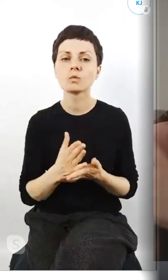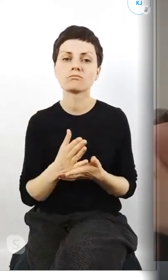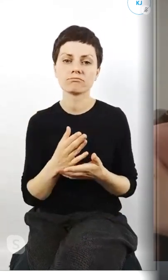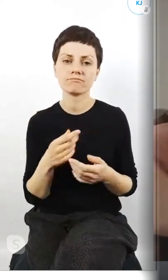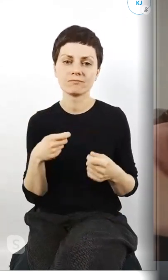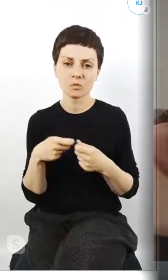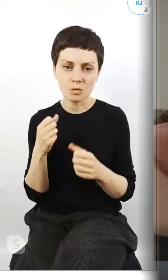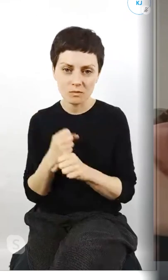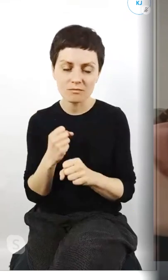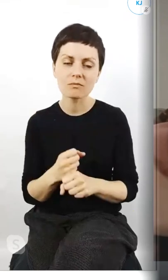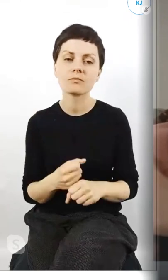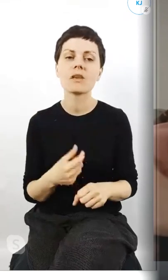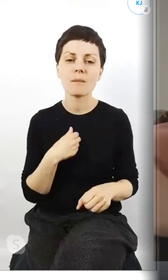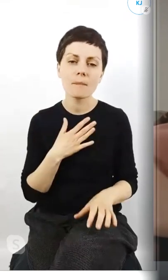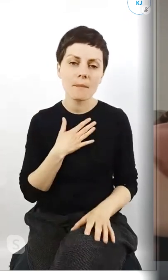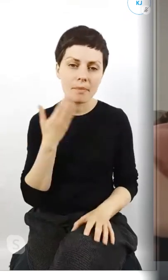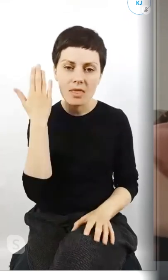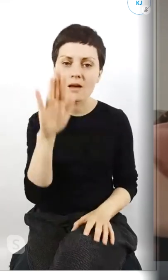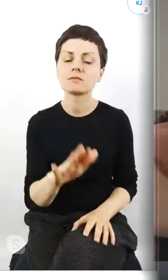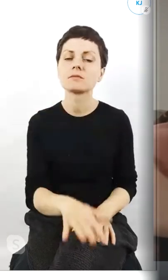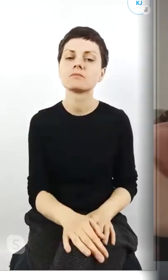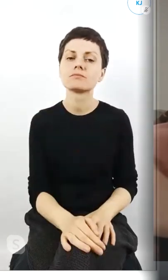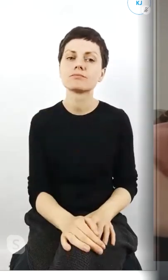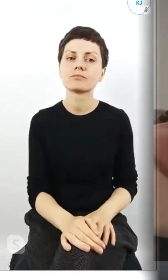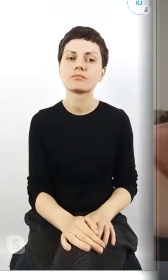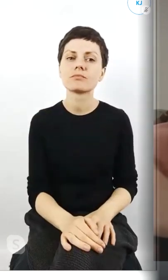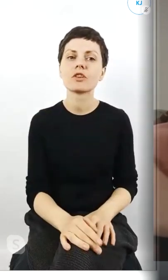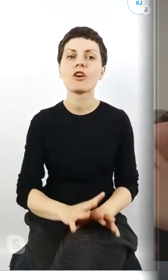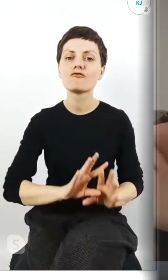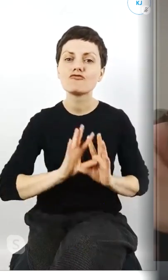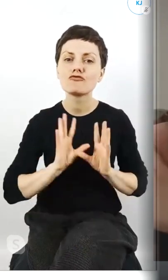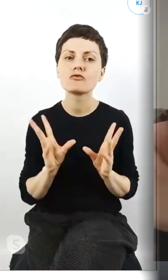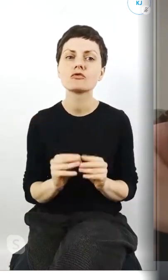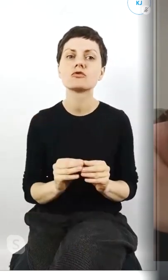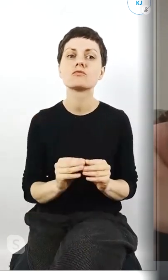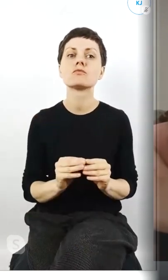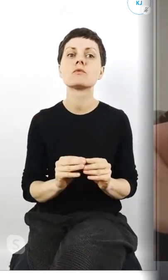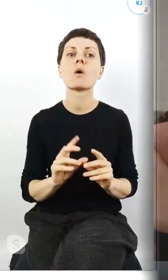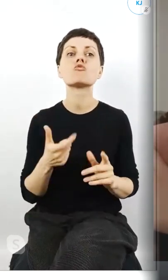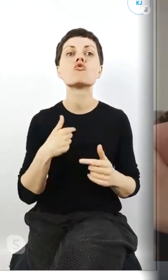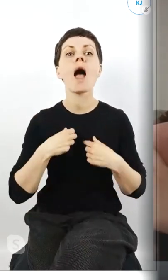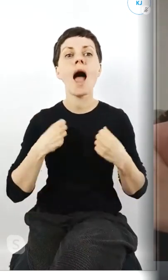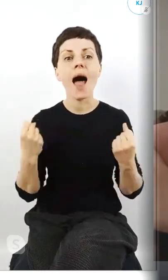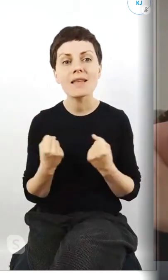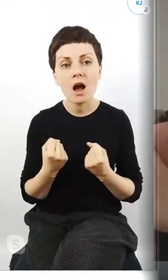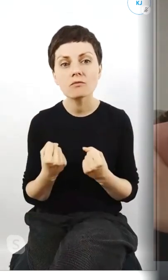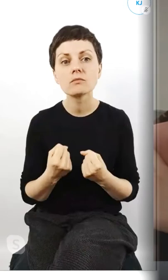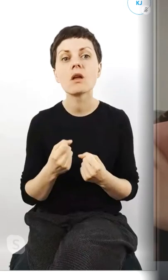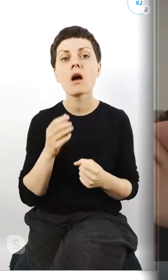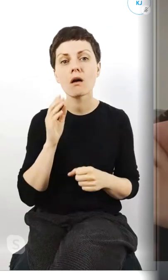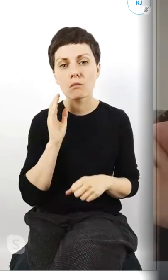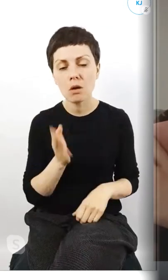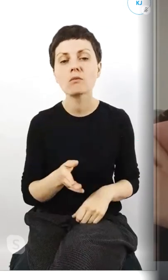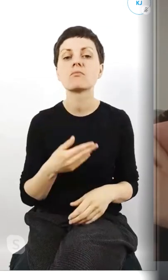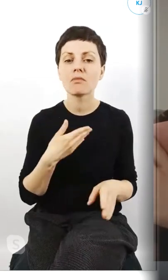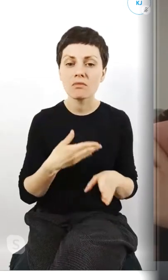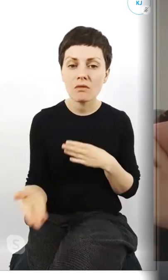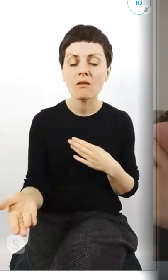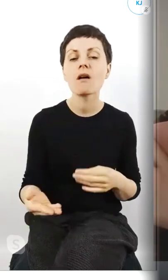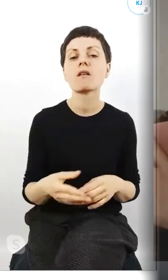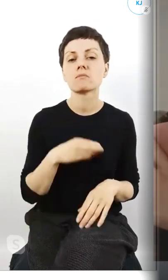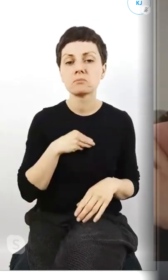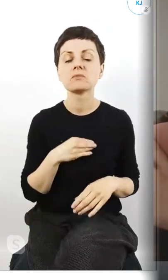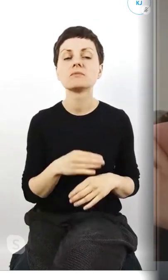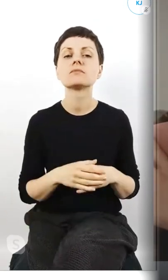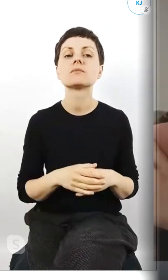no mam przede wszystkim nadzieję że wszystko co się angażowałam będzie nadal dostępne że będę współpracować